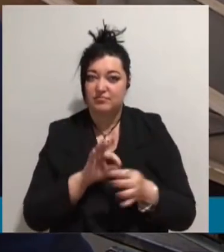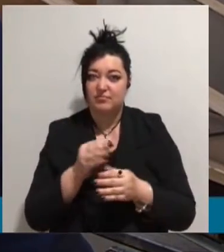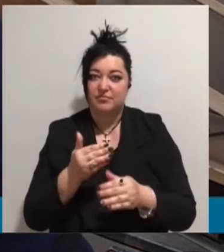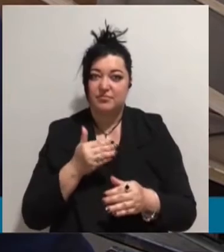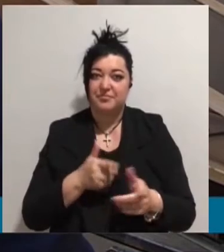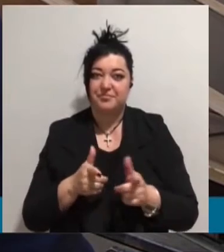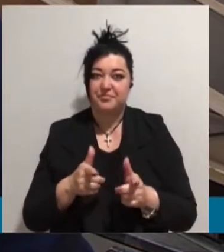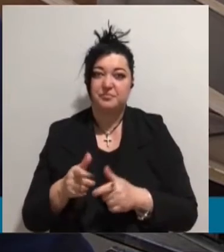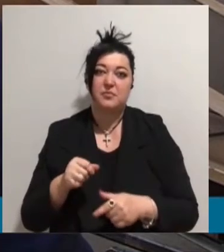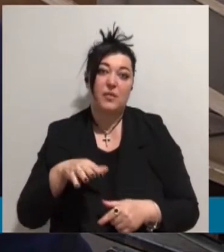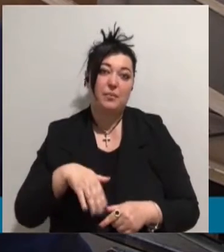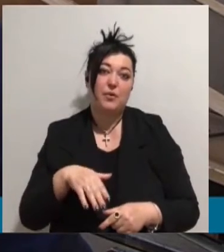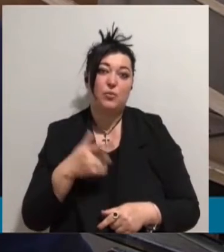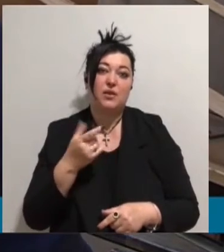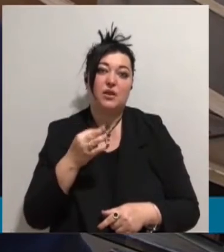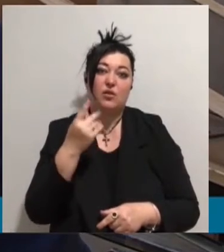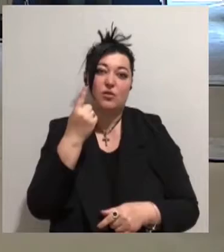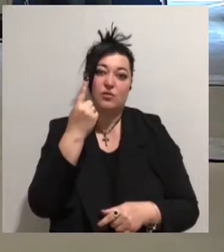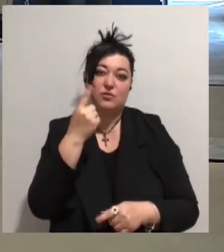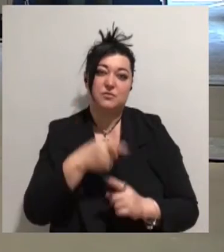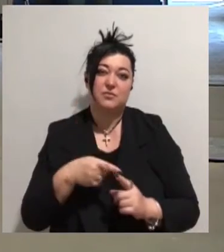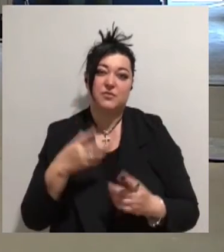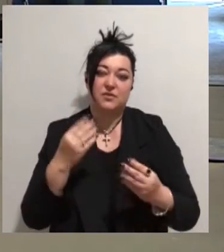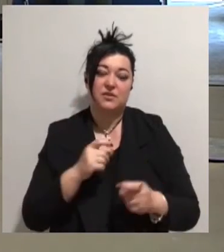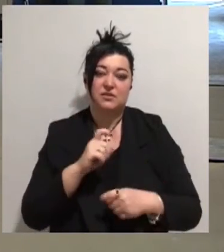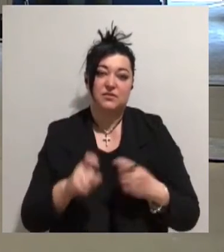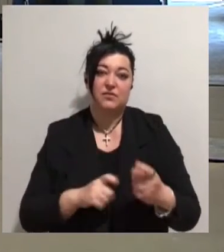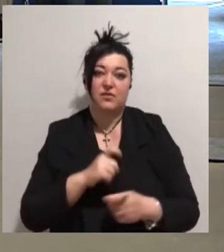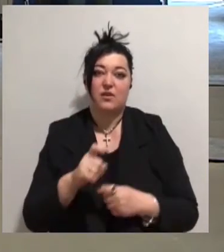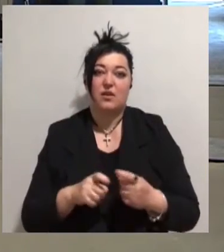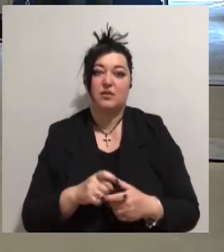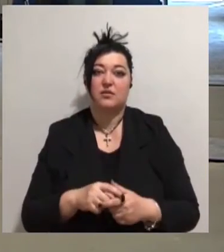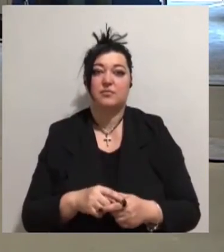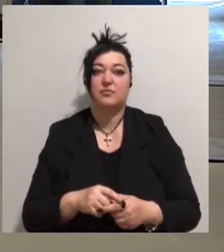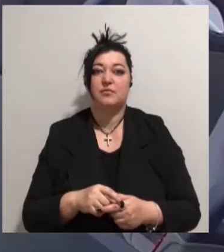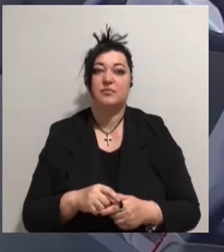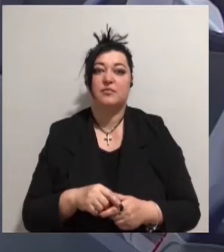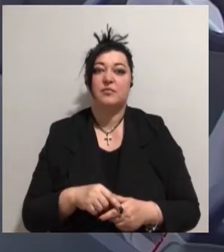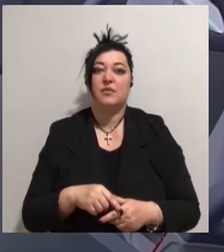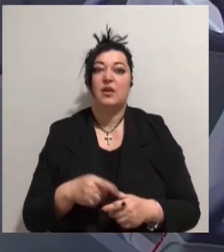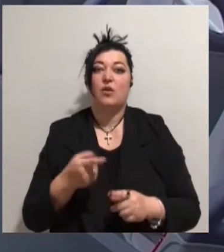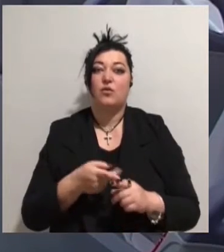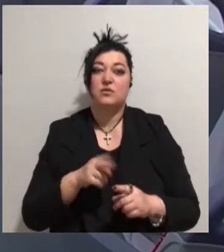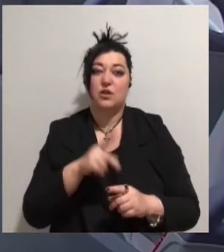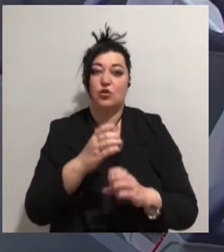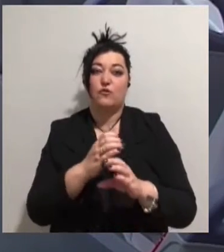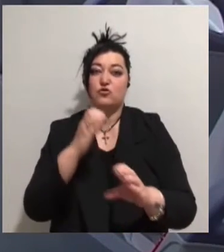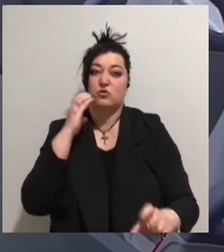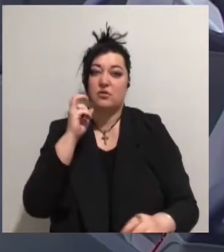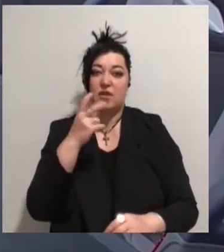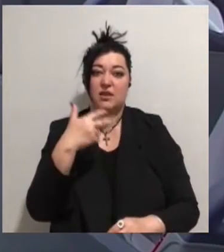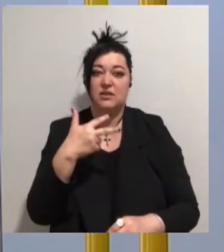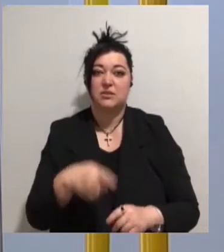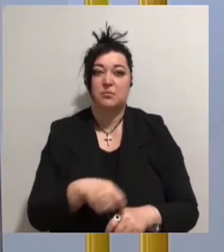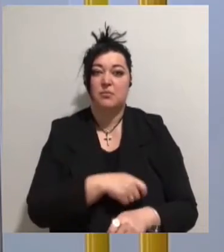а потім десь полтора дня сварка. А це трисекційний «Одіссей Макс». Його довжина 30 метрів. Трамвай зібрали за